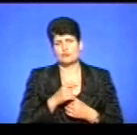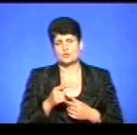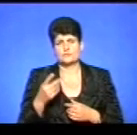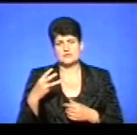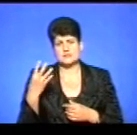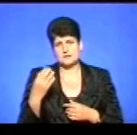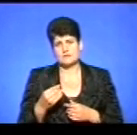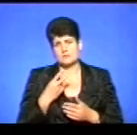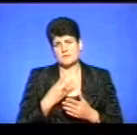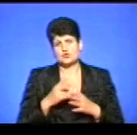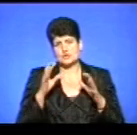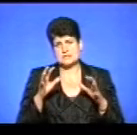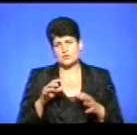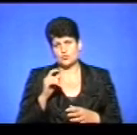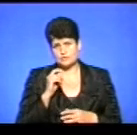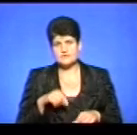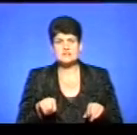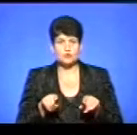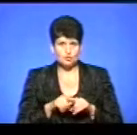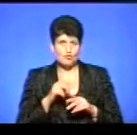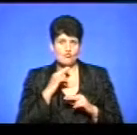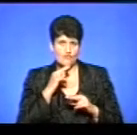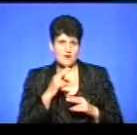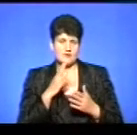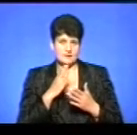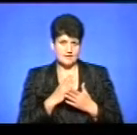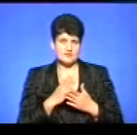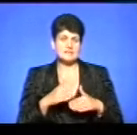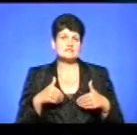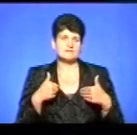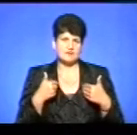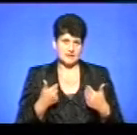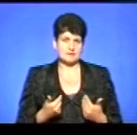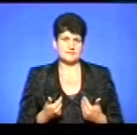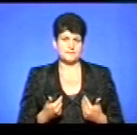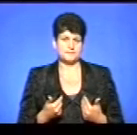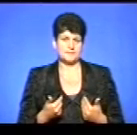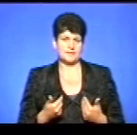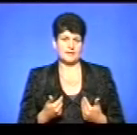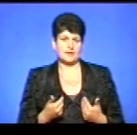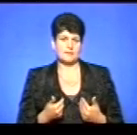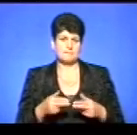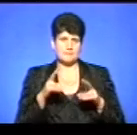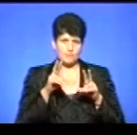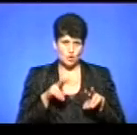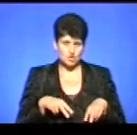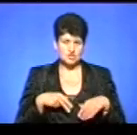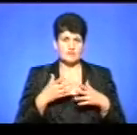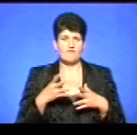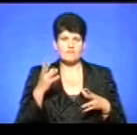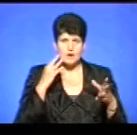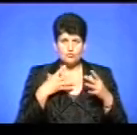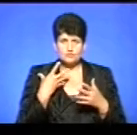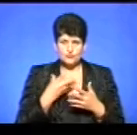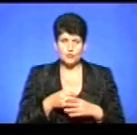передбачено законом України. Тобто все одно увага звернеться. Увага звернеться, відповідно, підрозділ, він прочитає цю петицію, врахує в